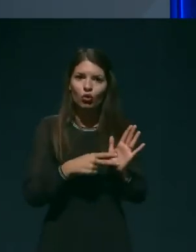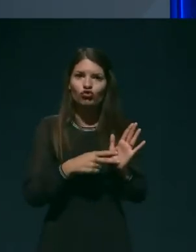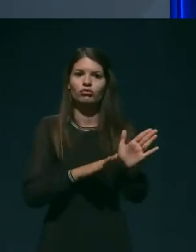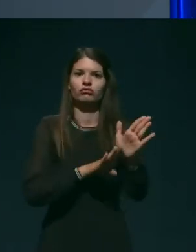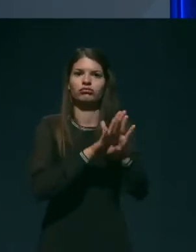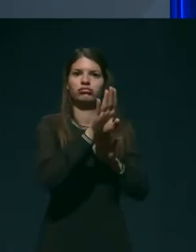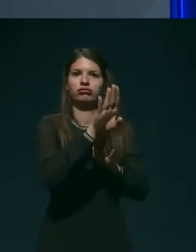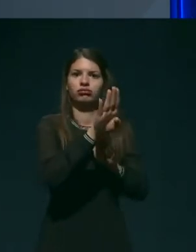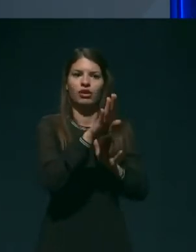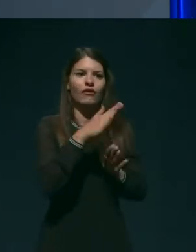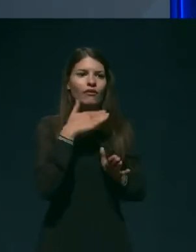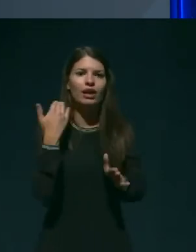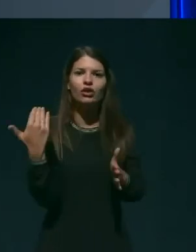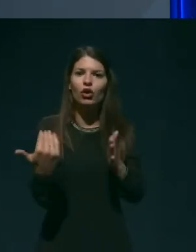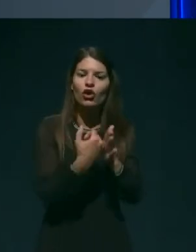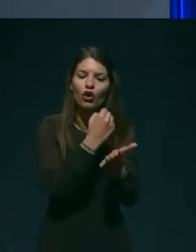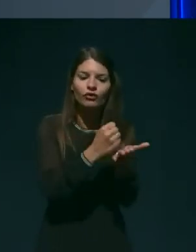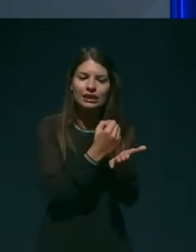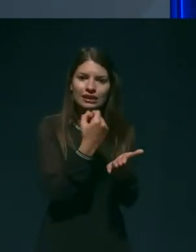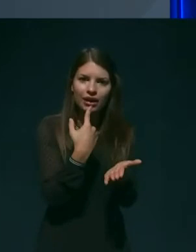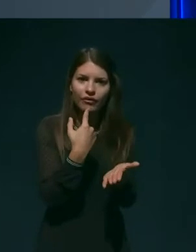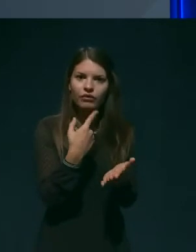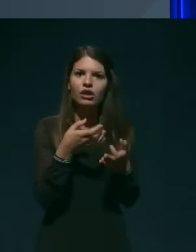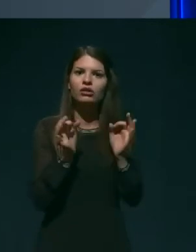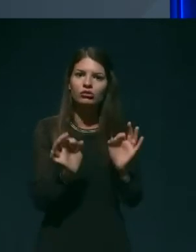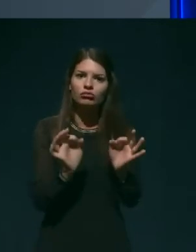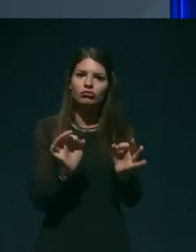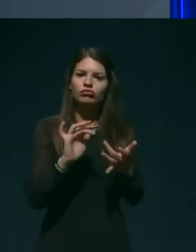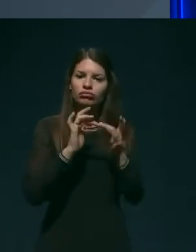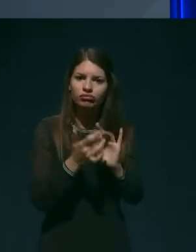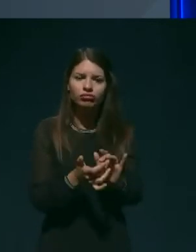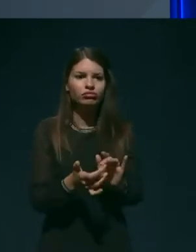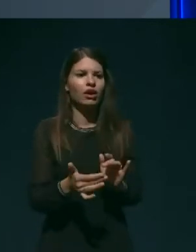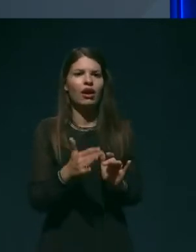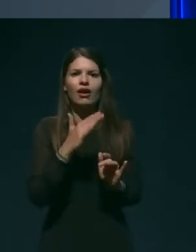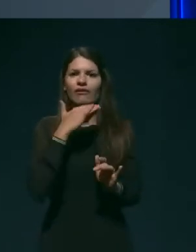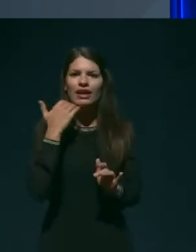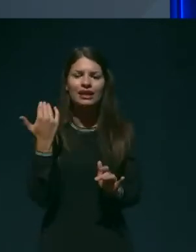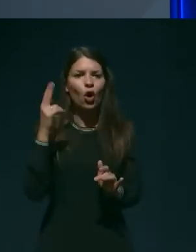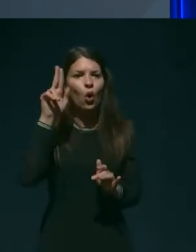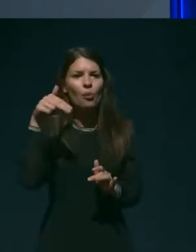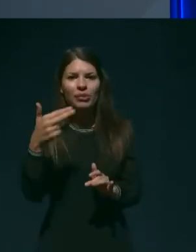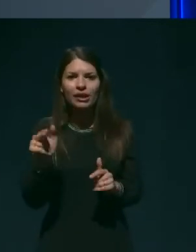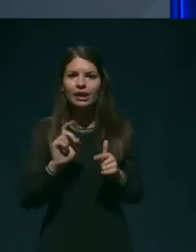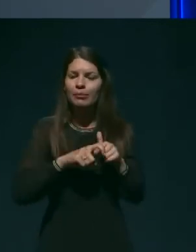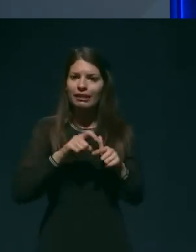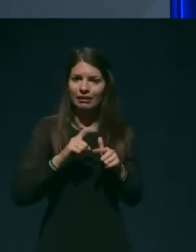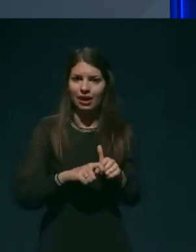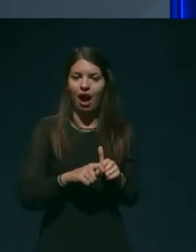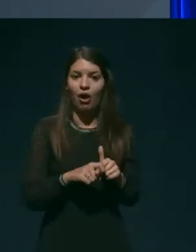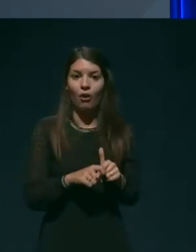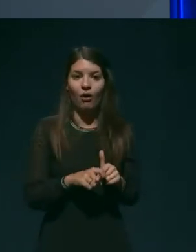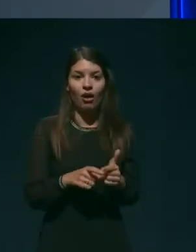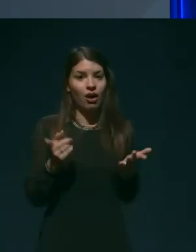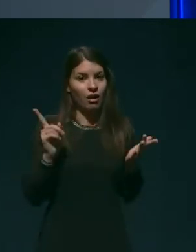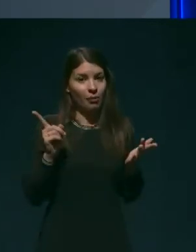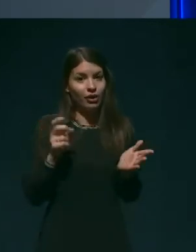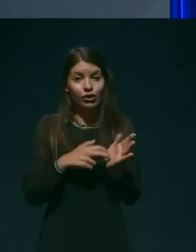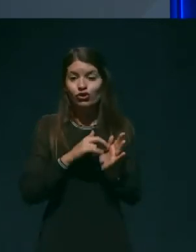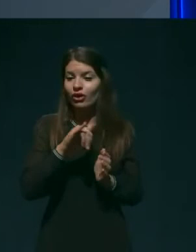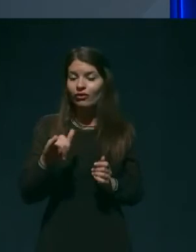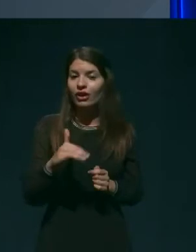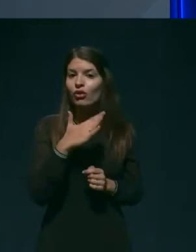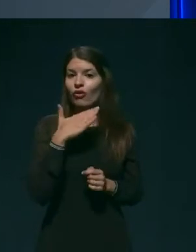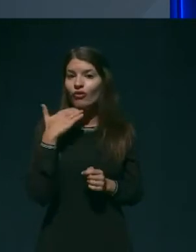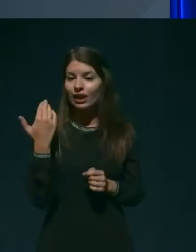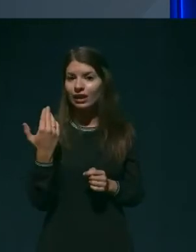na številna nova zdravila, operativne možnosti, umetne materijale, ki so na voljo, še vedno ogroman delež